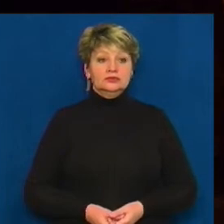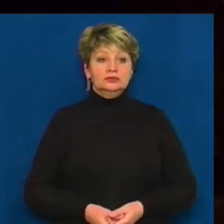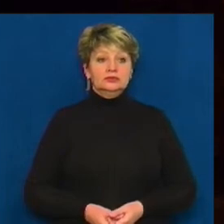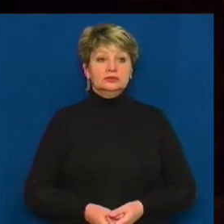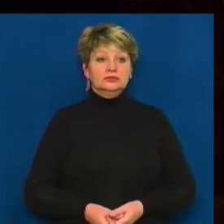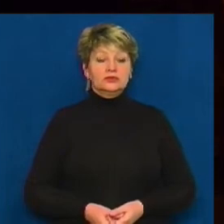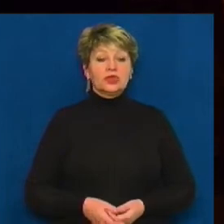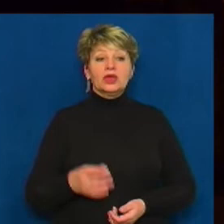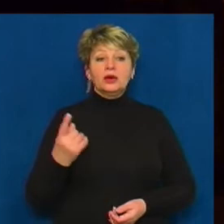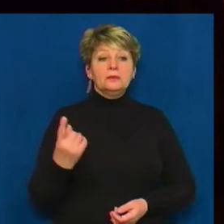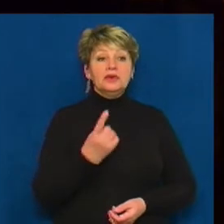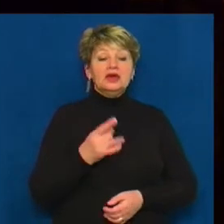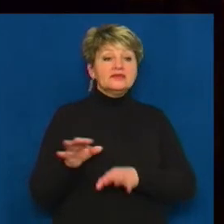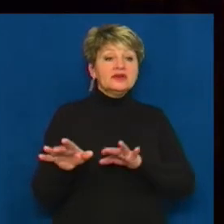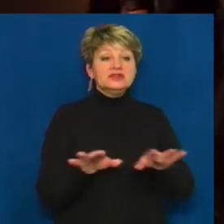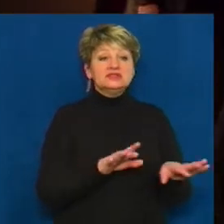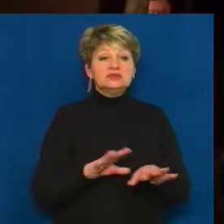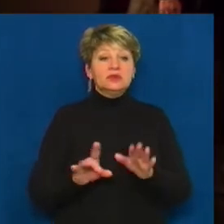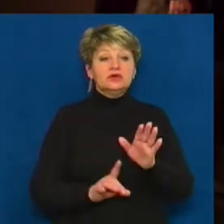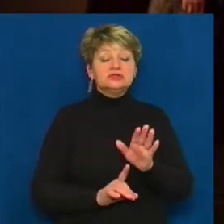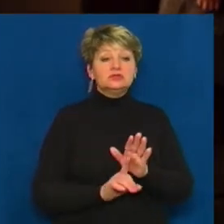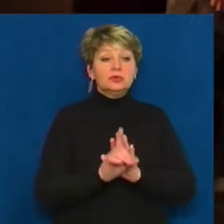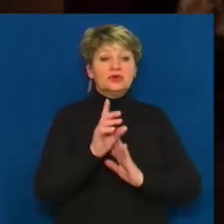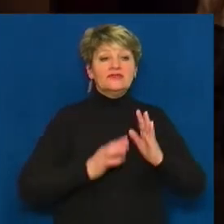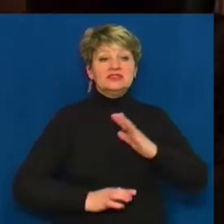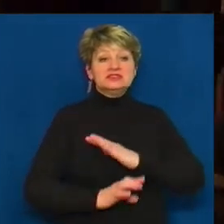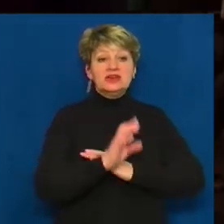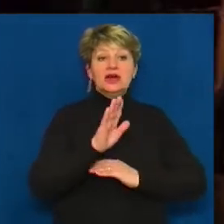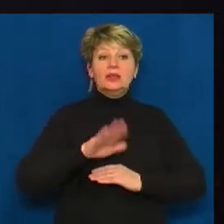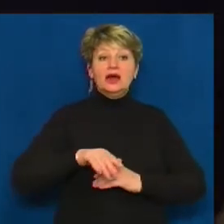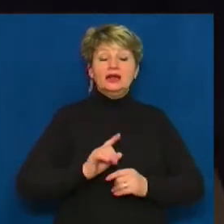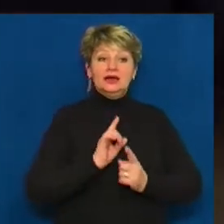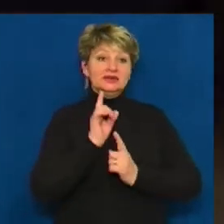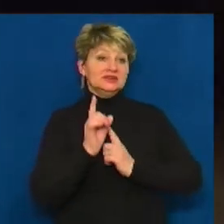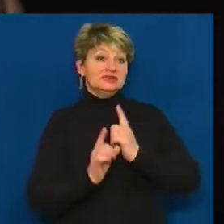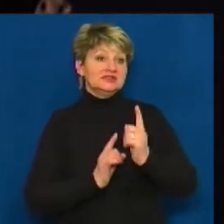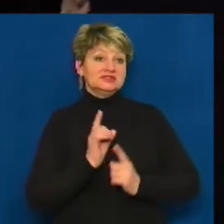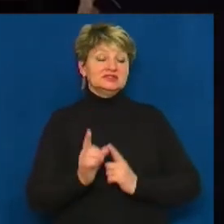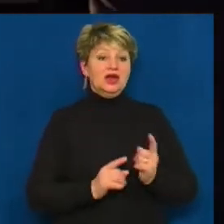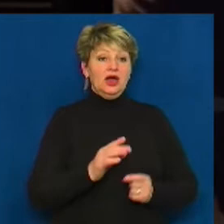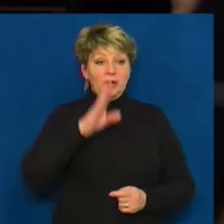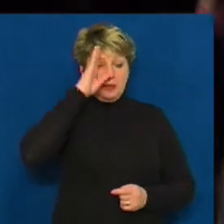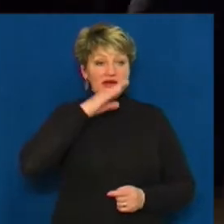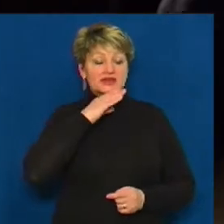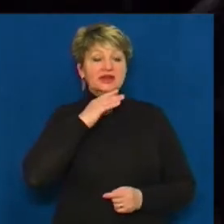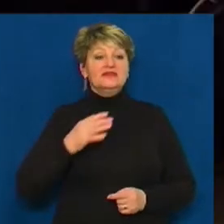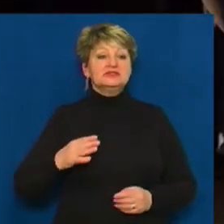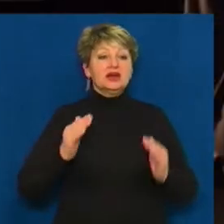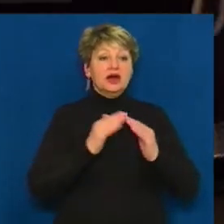Перша дія вистави розпочинається в церкві. Далі декорації змінюються. У батьківську хату з'їжджаються чотири сини.